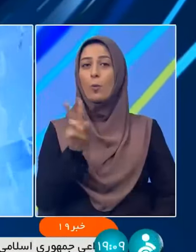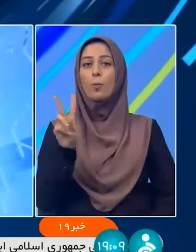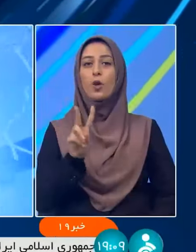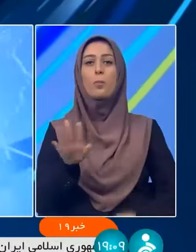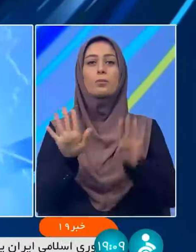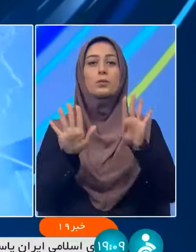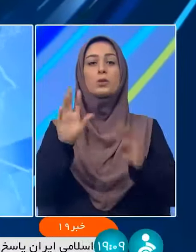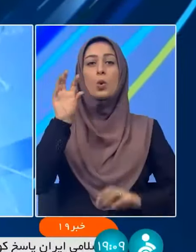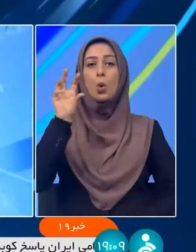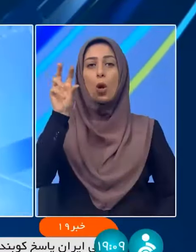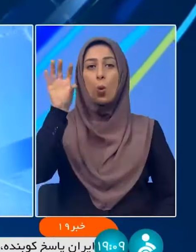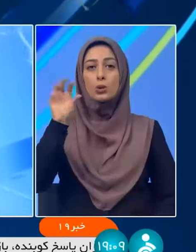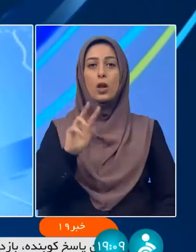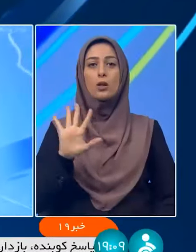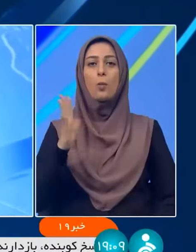آزر ادامه دارد